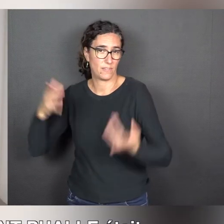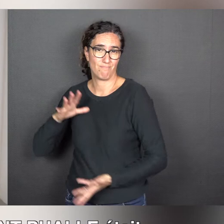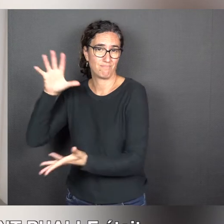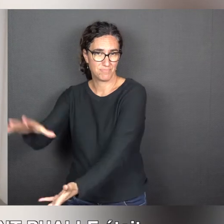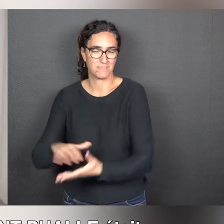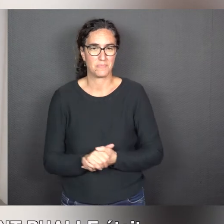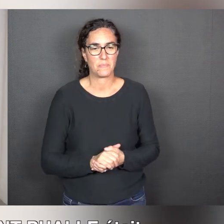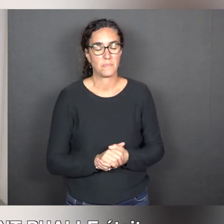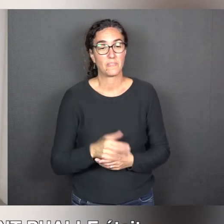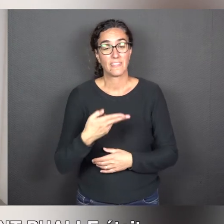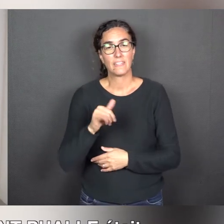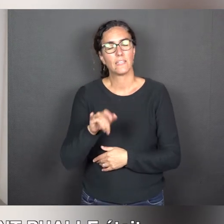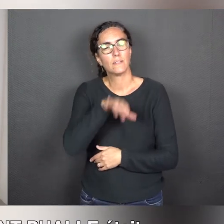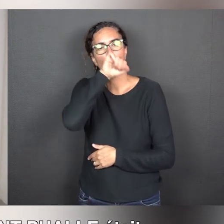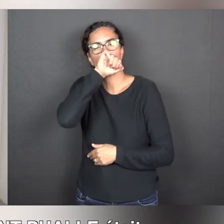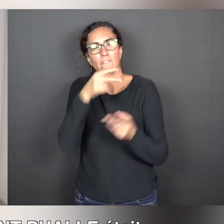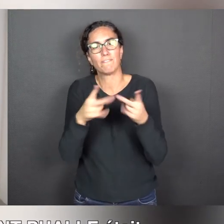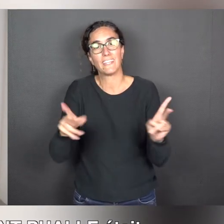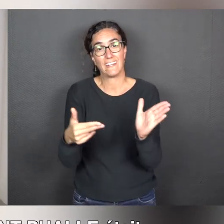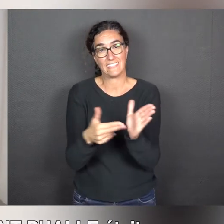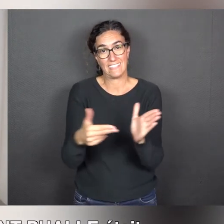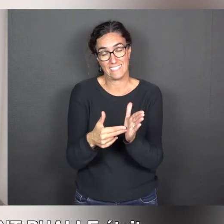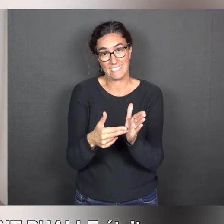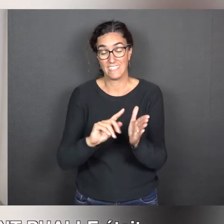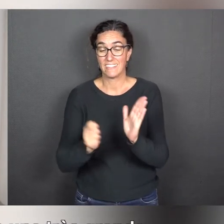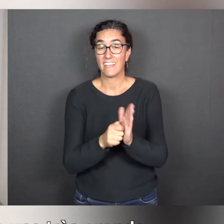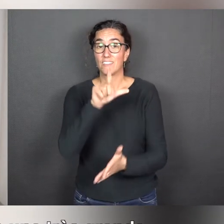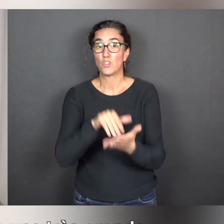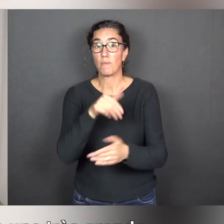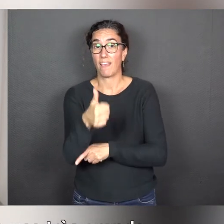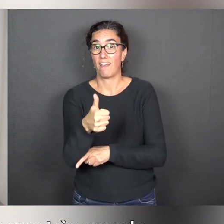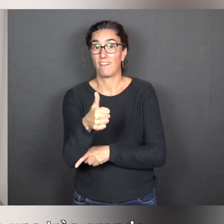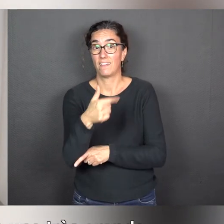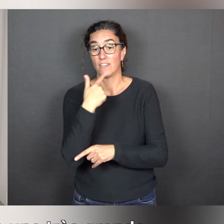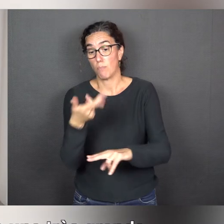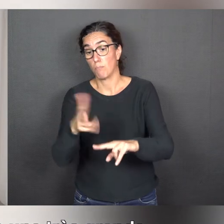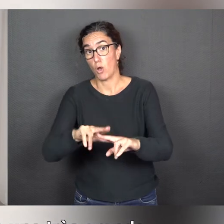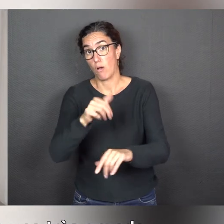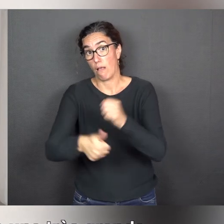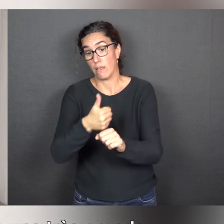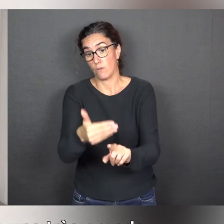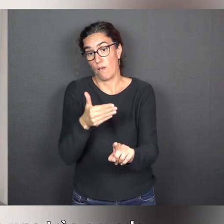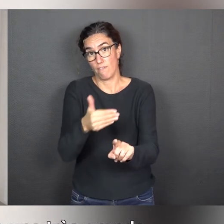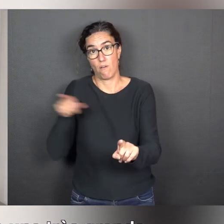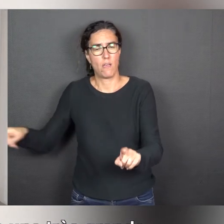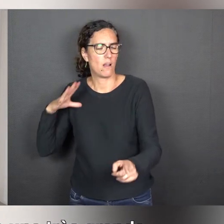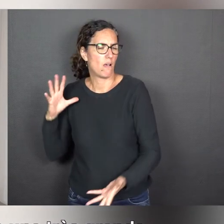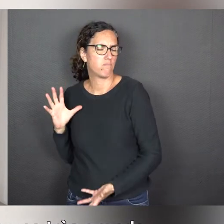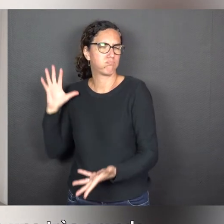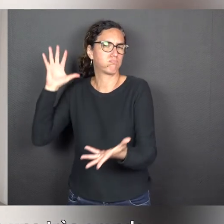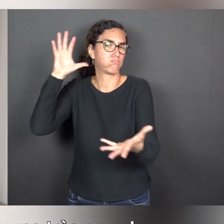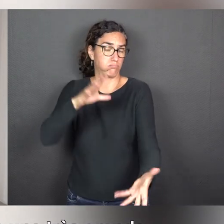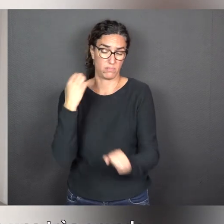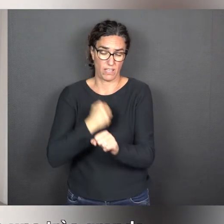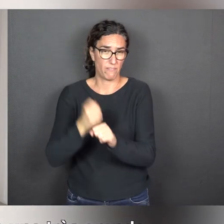Niki de Saint-Fal était très attachée à Nice et en 2001, un an avant sa mort, elle a décidé de faire une très grande donation au musée.